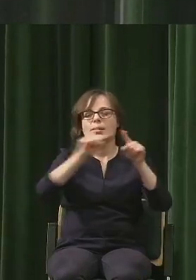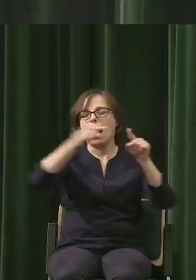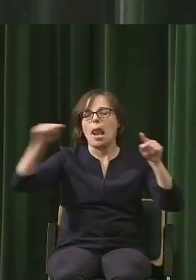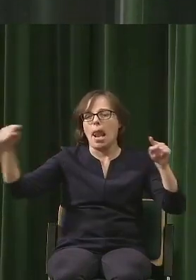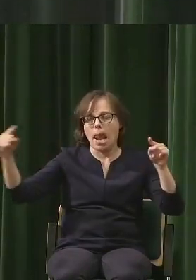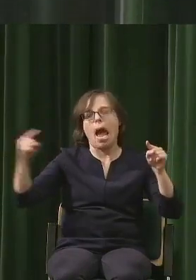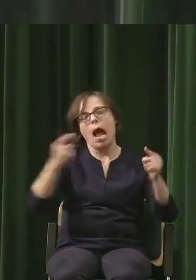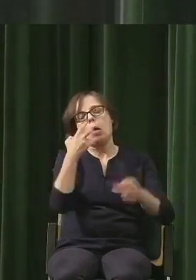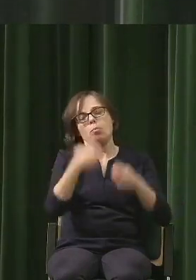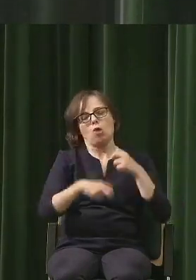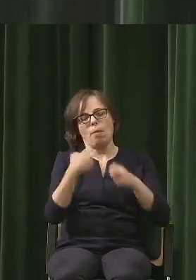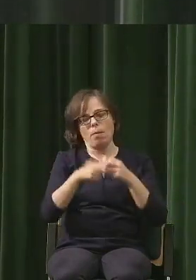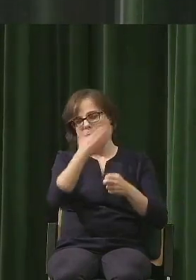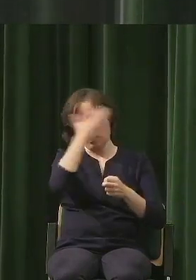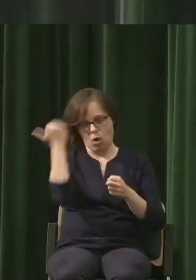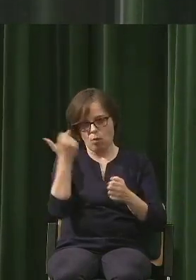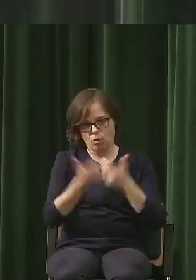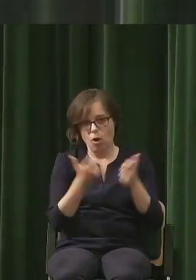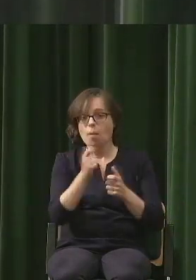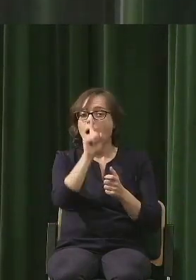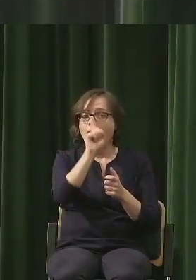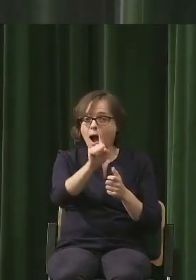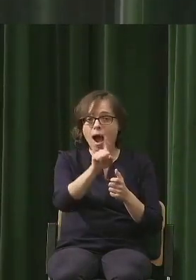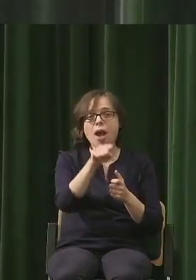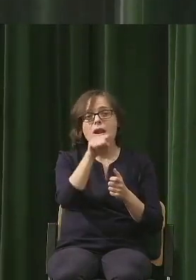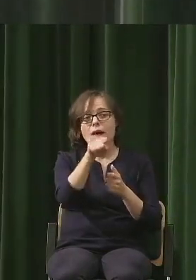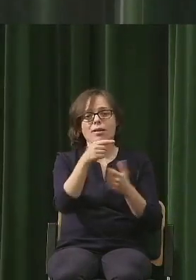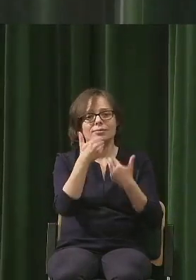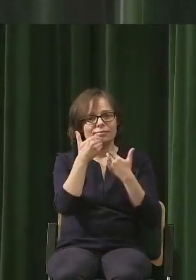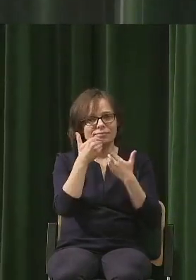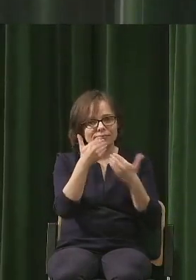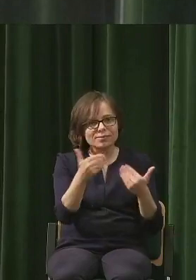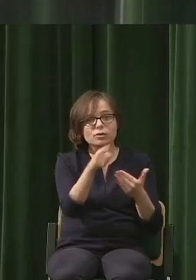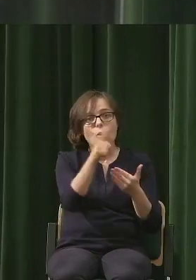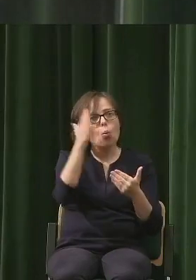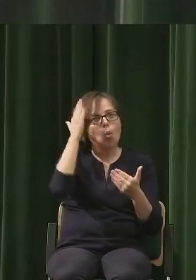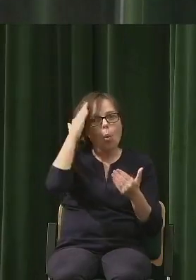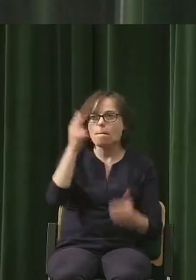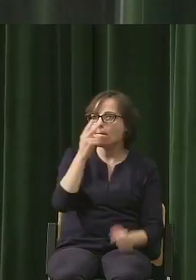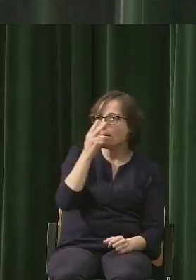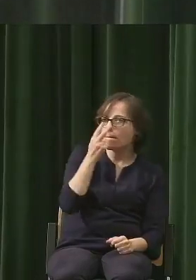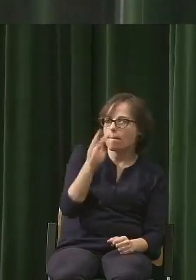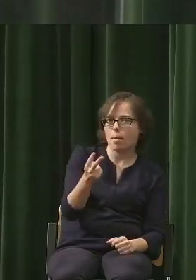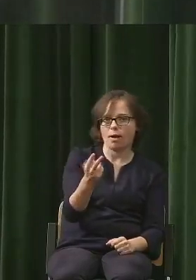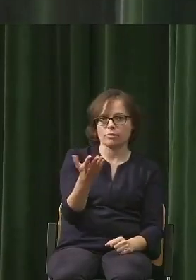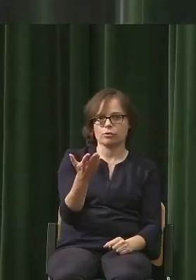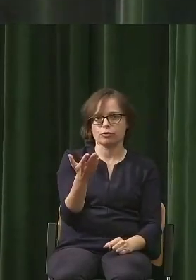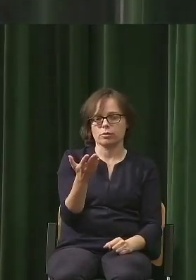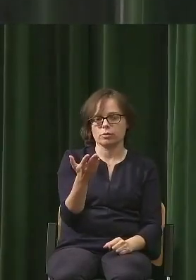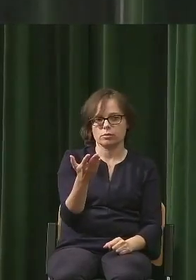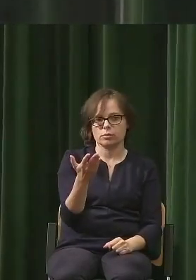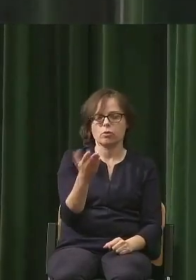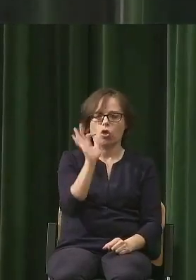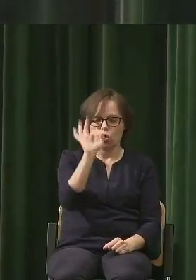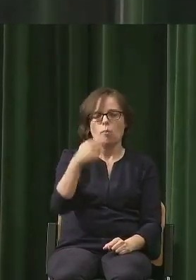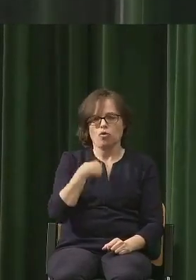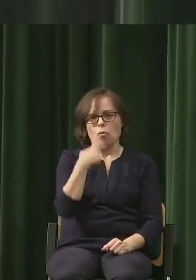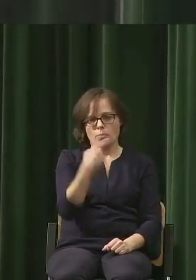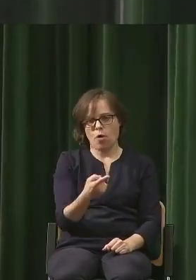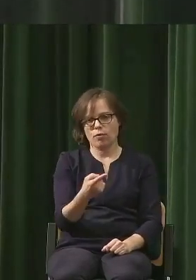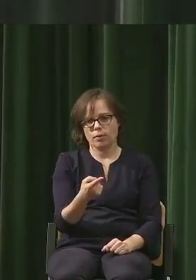nie zakłóca, a rozwija umiejętność patrzenia. Jednocześnie, no dobrze, powiem to,